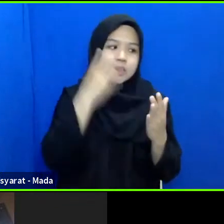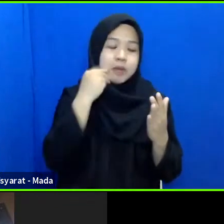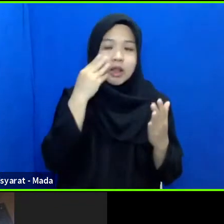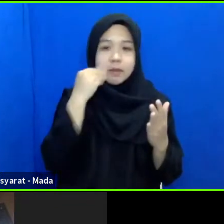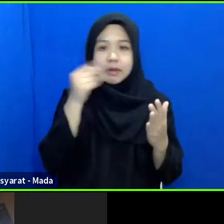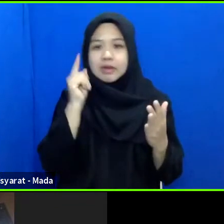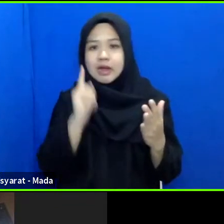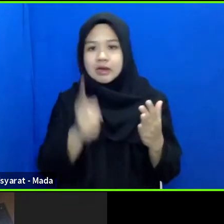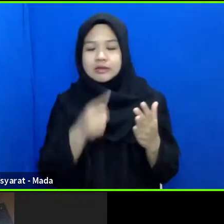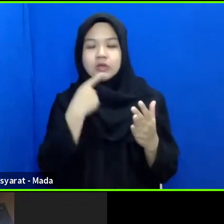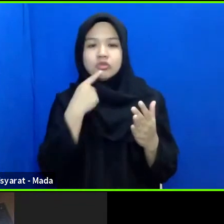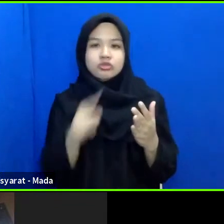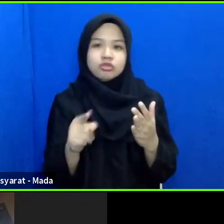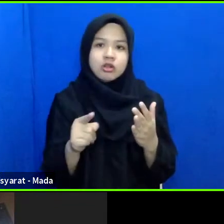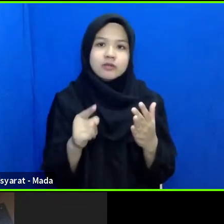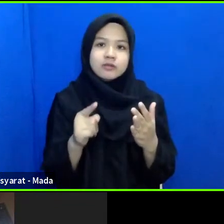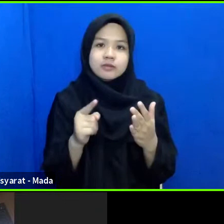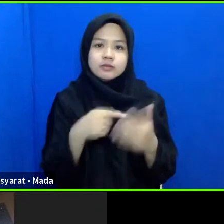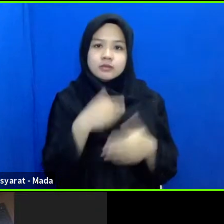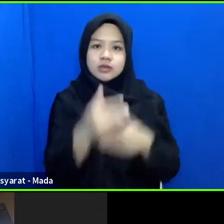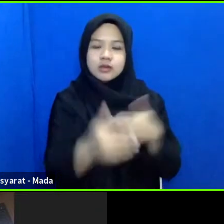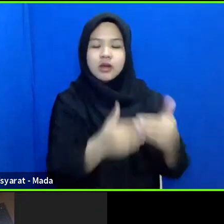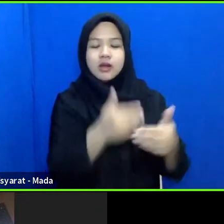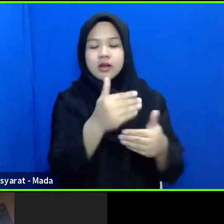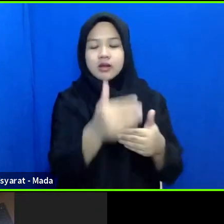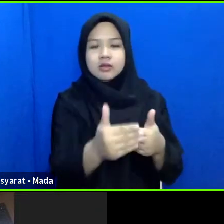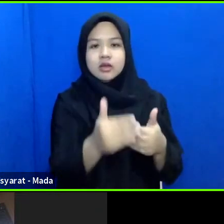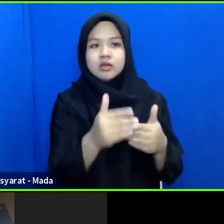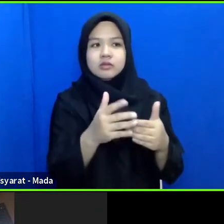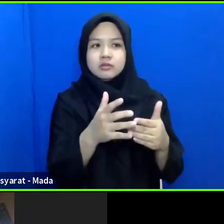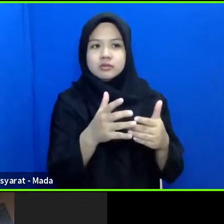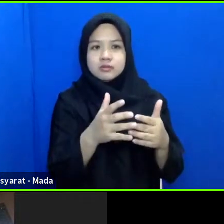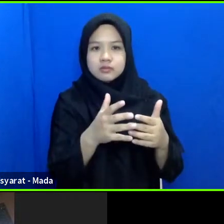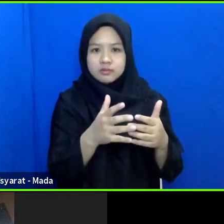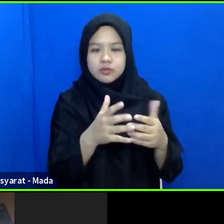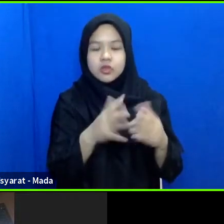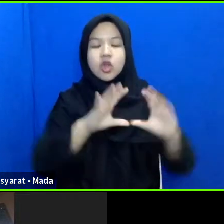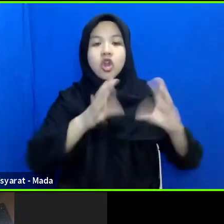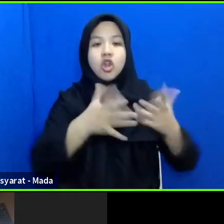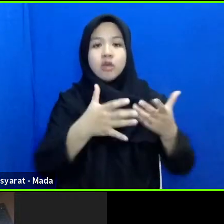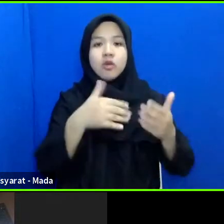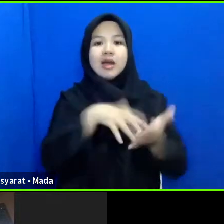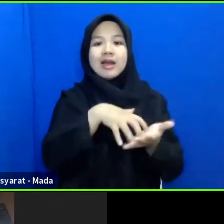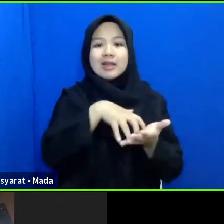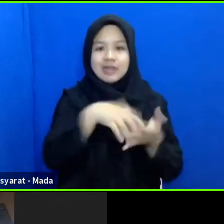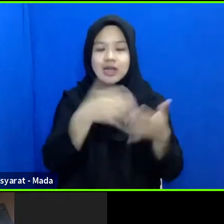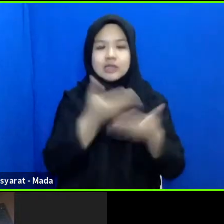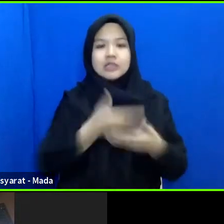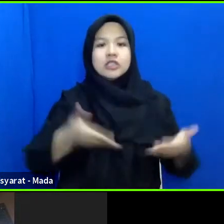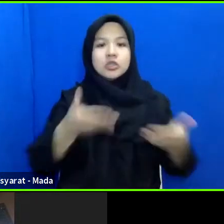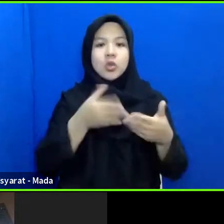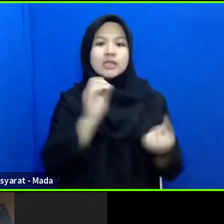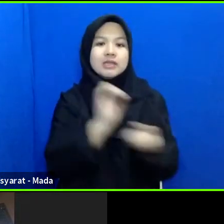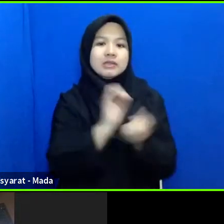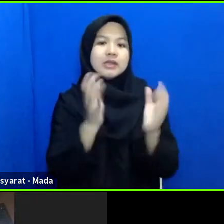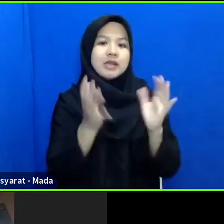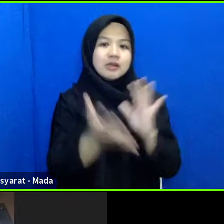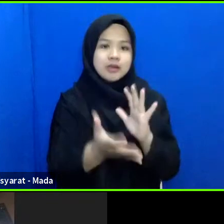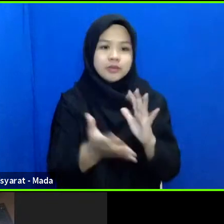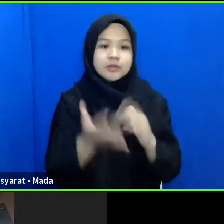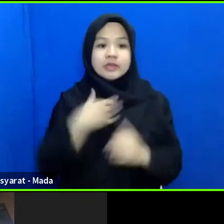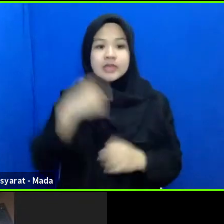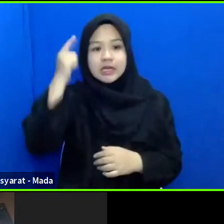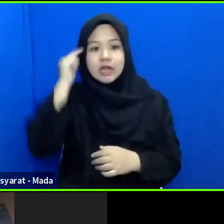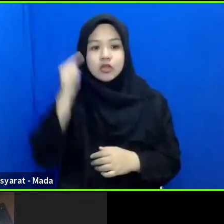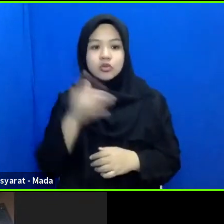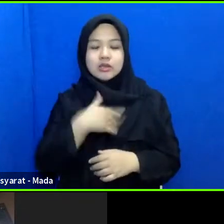terkait dengan penanganan kelompok-kelompok rentan ini dalam situasi bencana tentunya saya kira itu yang